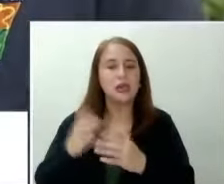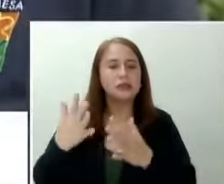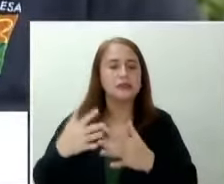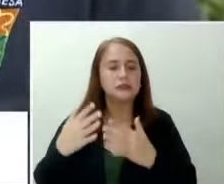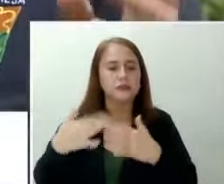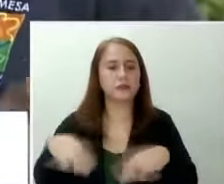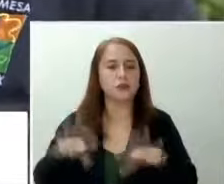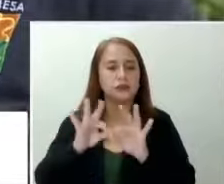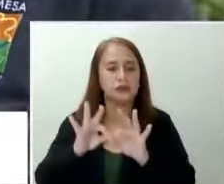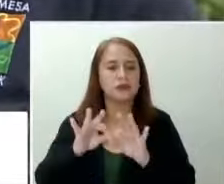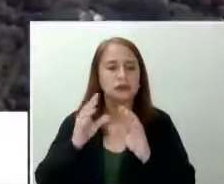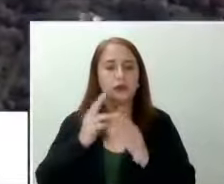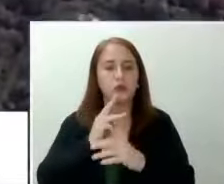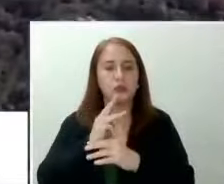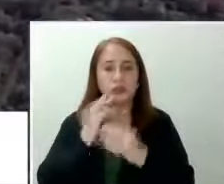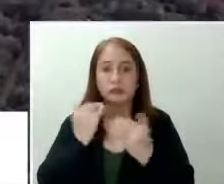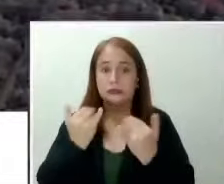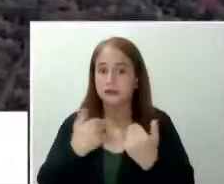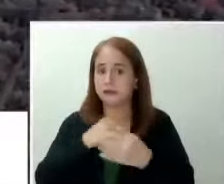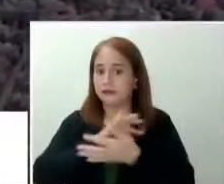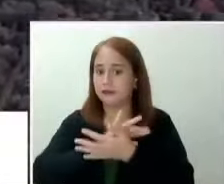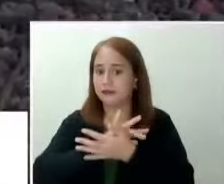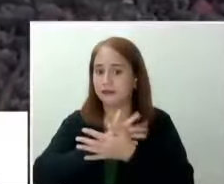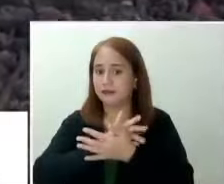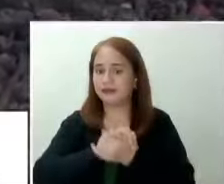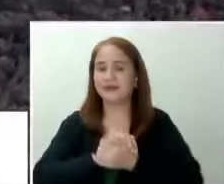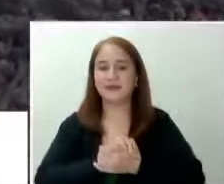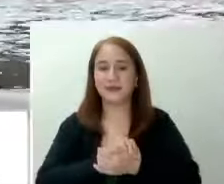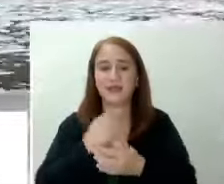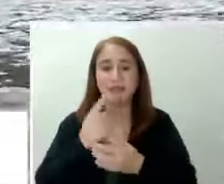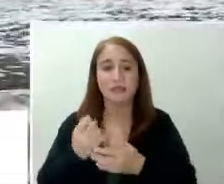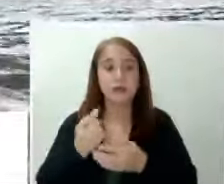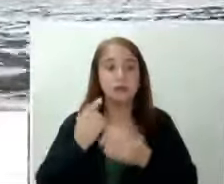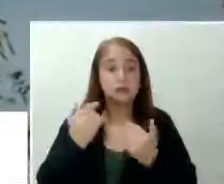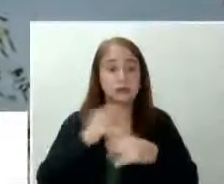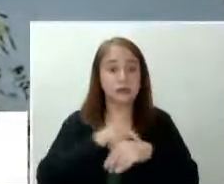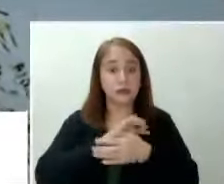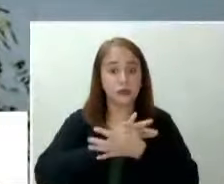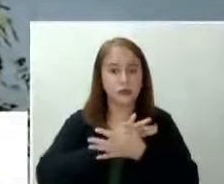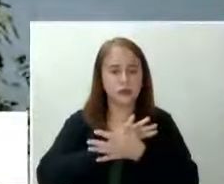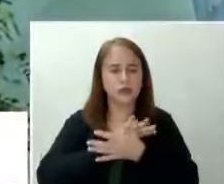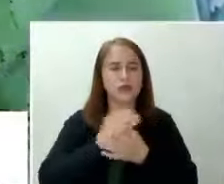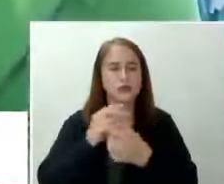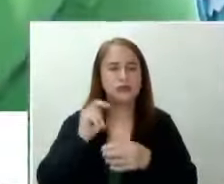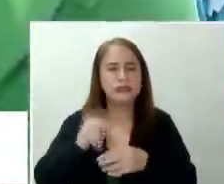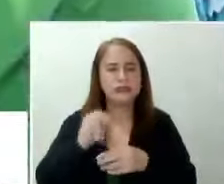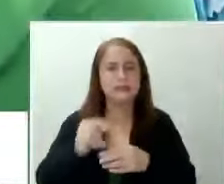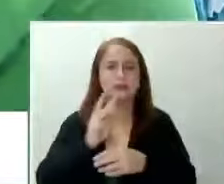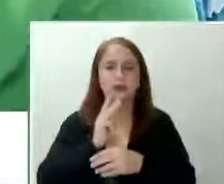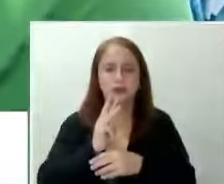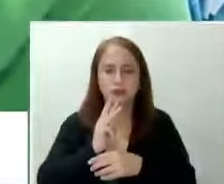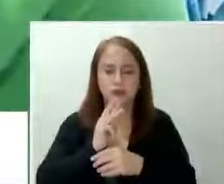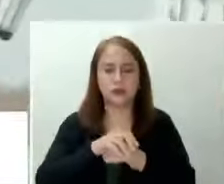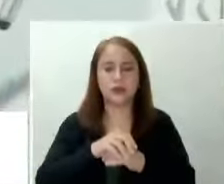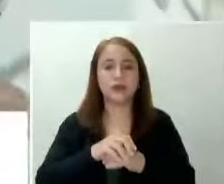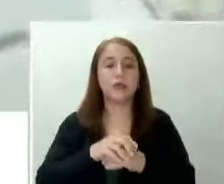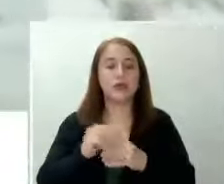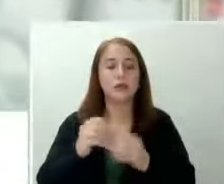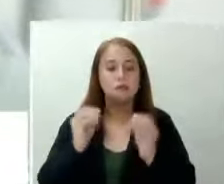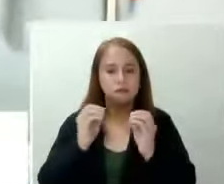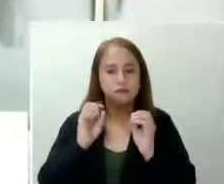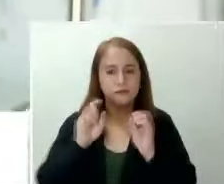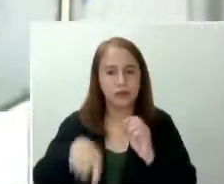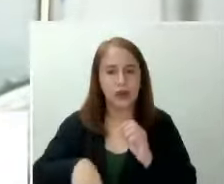tubig sa panahon ng pandemia. Sa panahon ng pandemia, higit natin kailangan ang tubig. Kaya, mas dapat ding